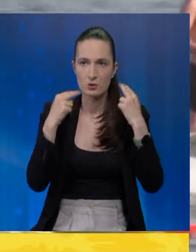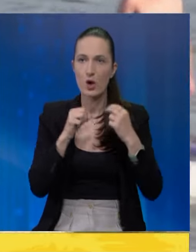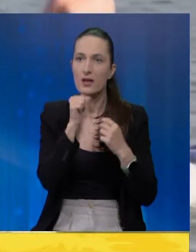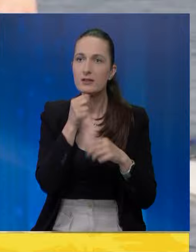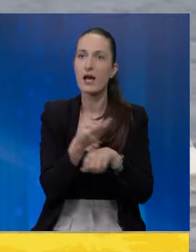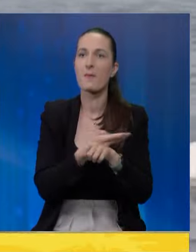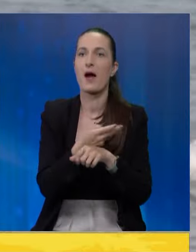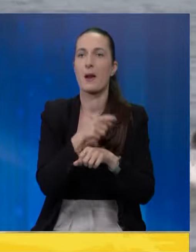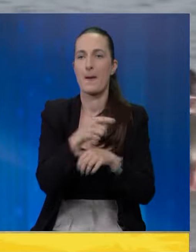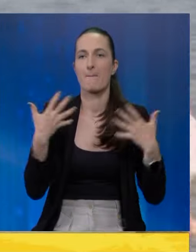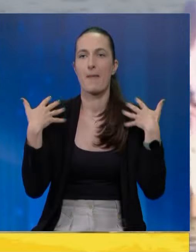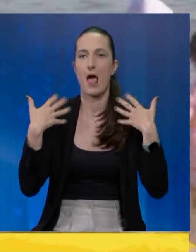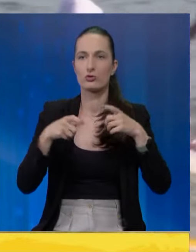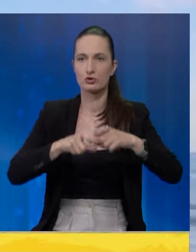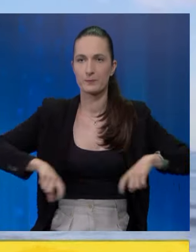restorana i bara na plaži.